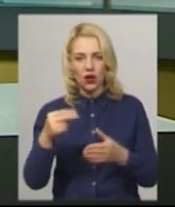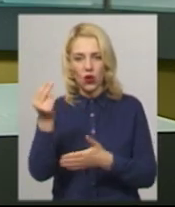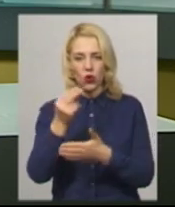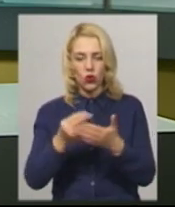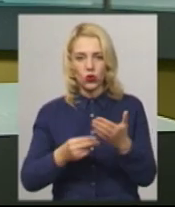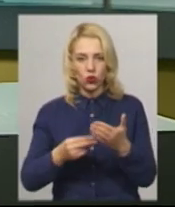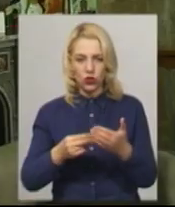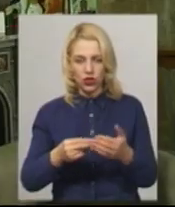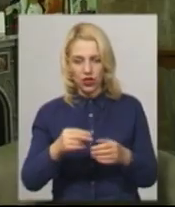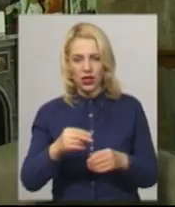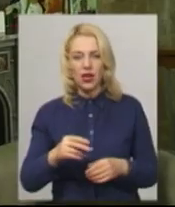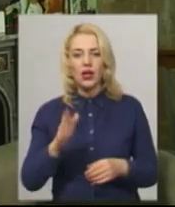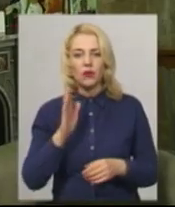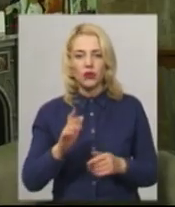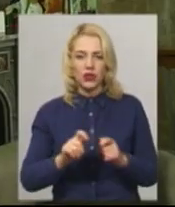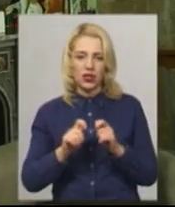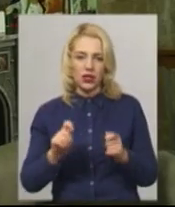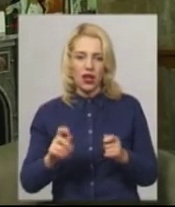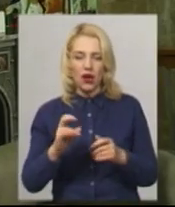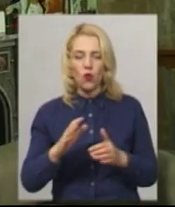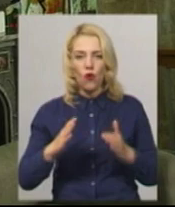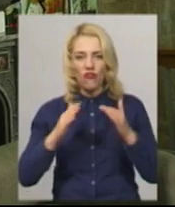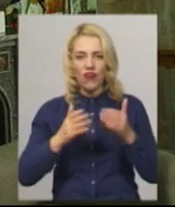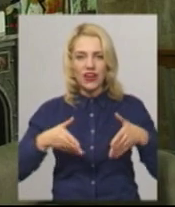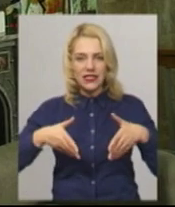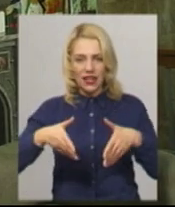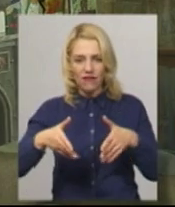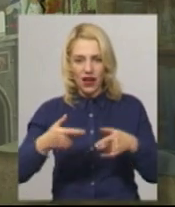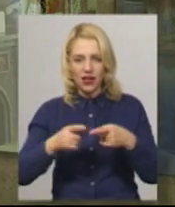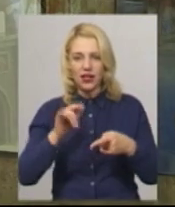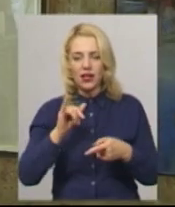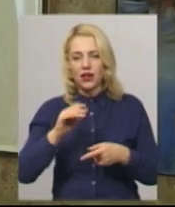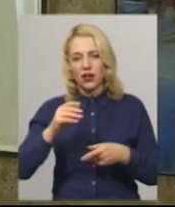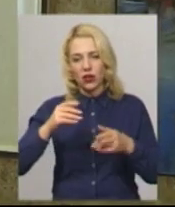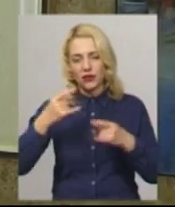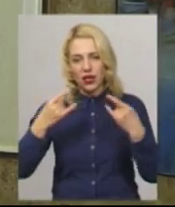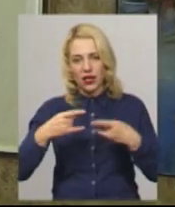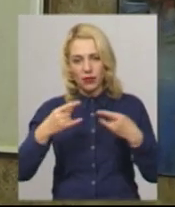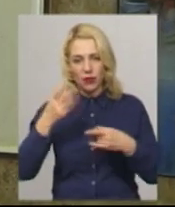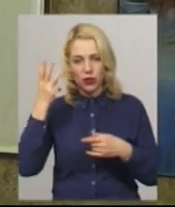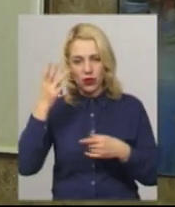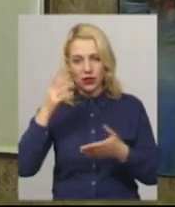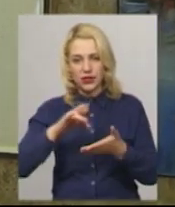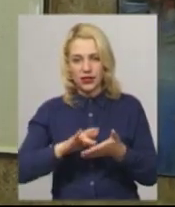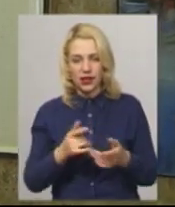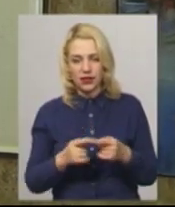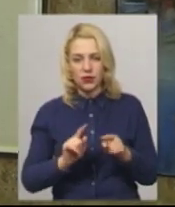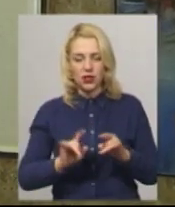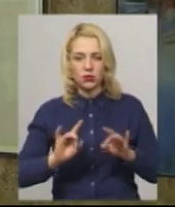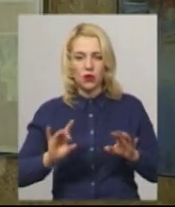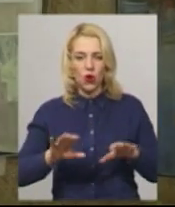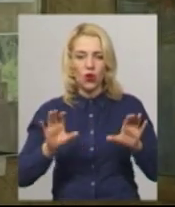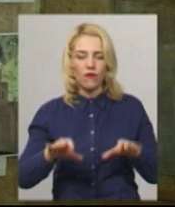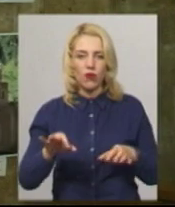фойє Суспільного мовника ЮА Поділля. Всього представлено 24 роботи 18 художників. Про це розповідає голова обласної